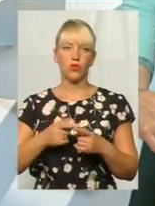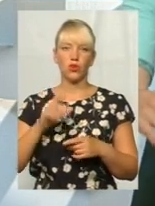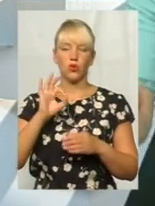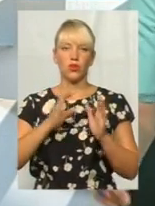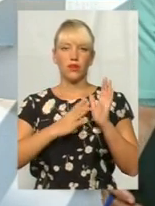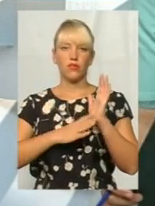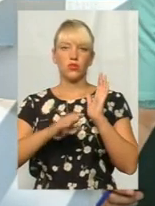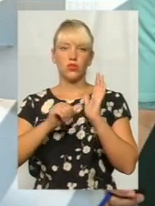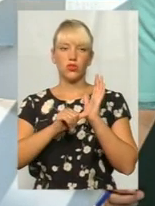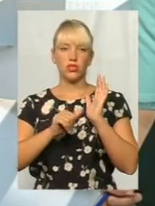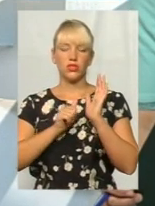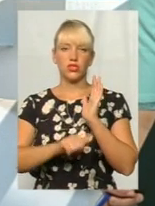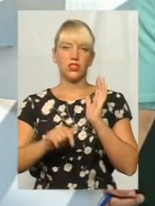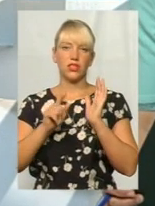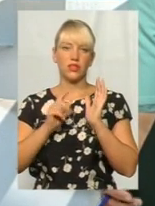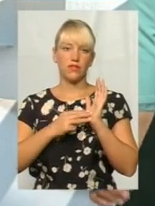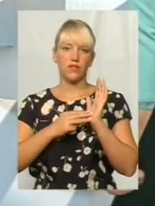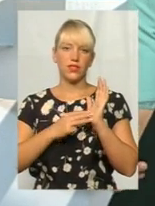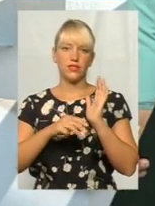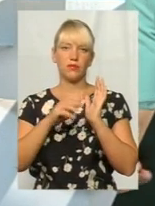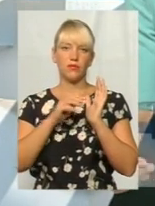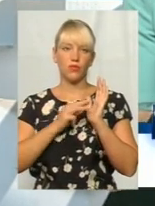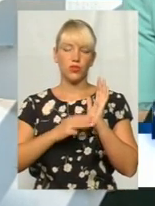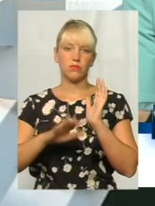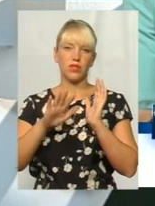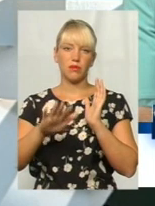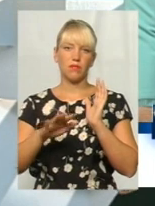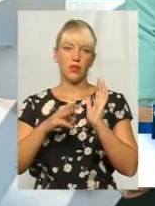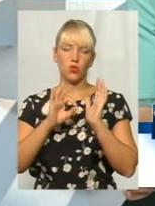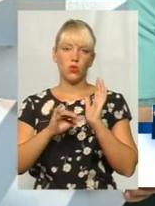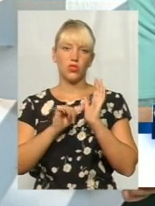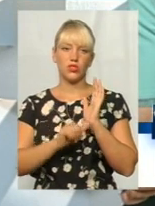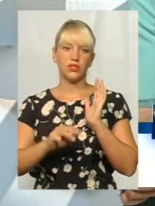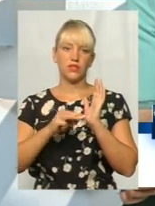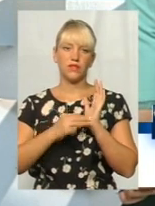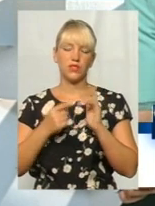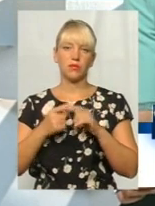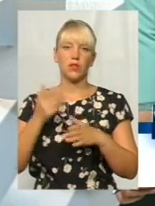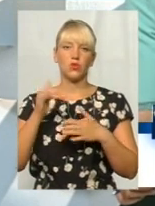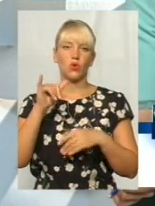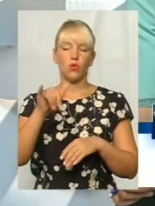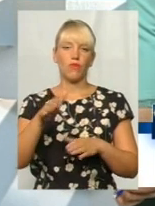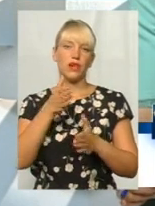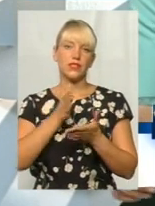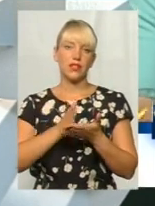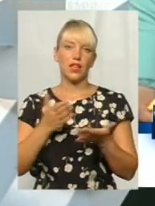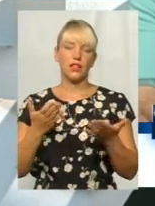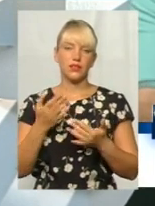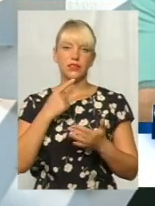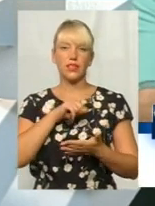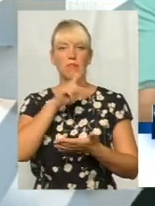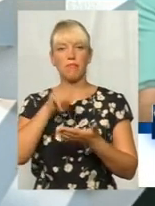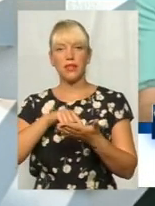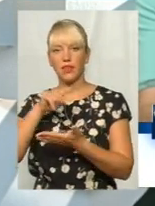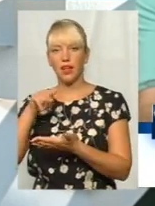096-68-85-068. Якщо у вас, шановний глядачу, є запитання